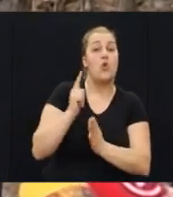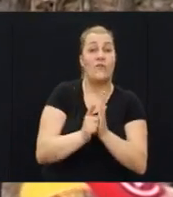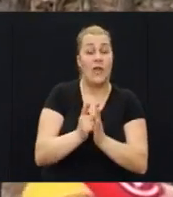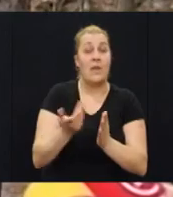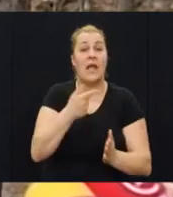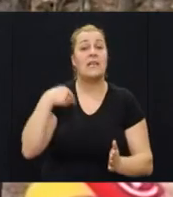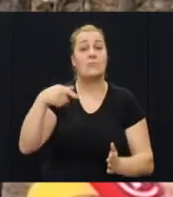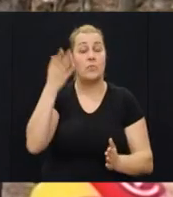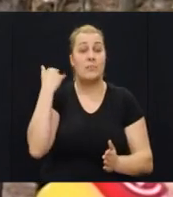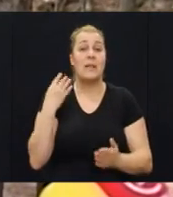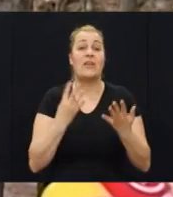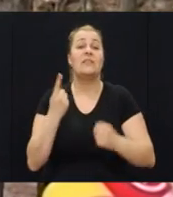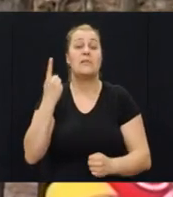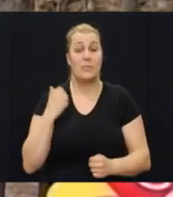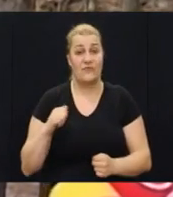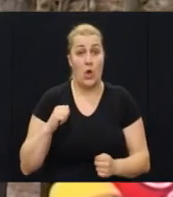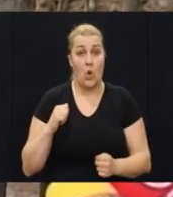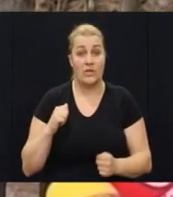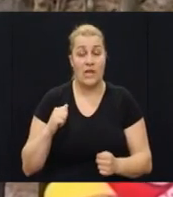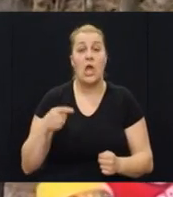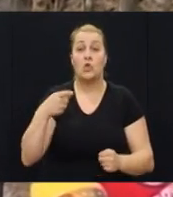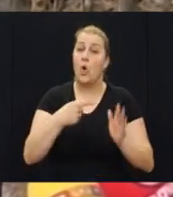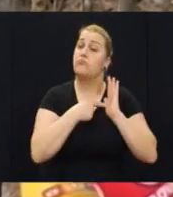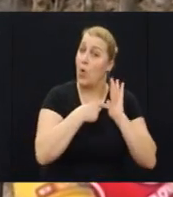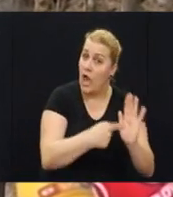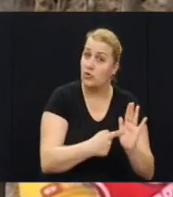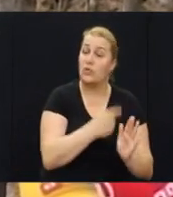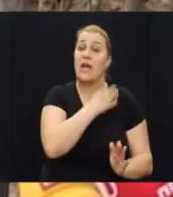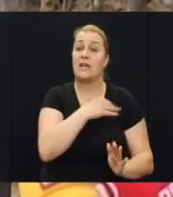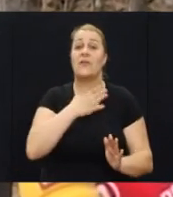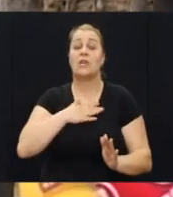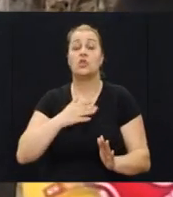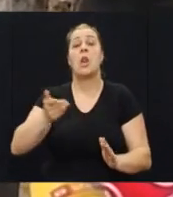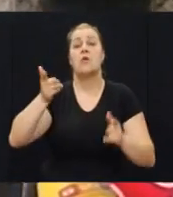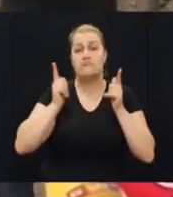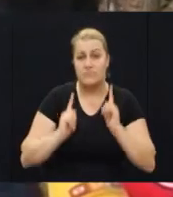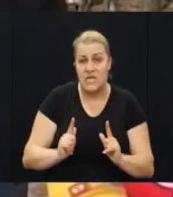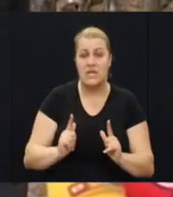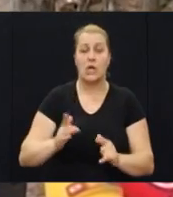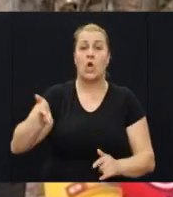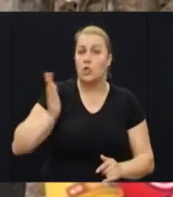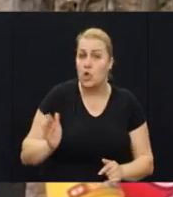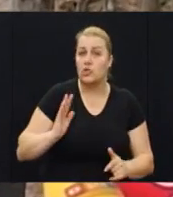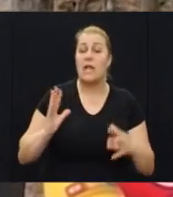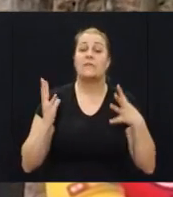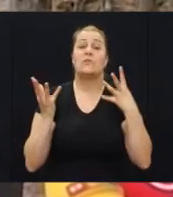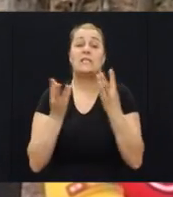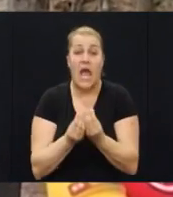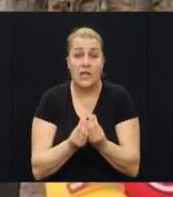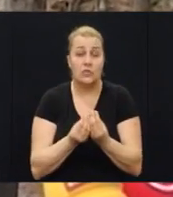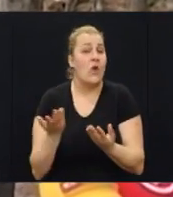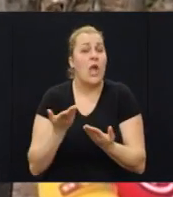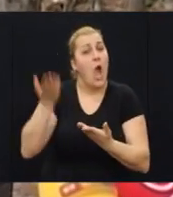bili 1991. godine. I to je pokazatelj da Hrvatska želi mire, jedno dostojanstvo, zajedništvo. Kao 1991.